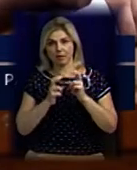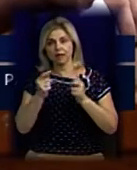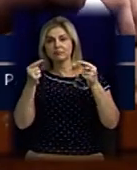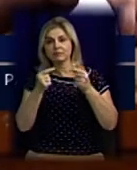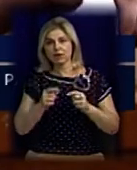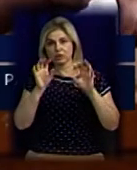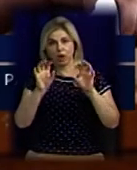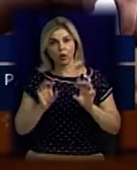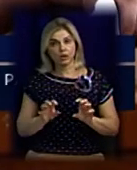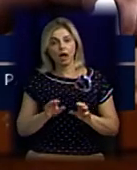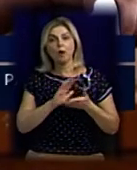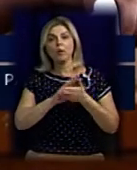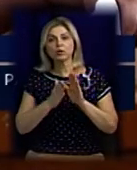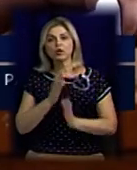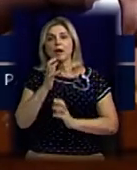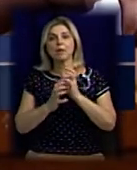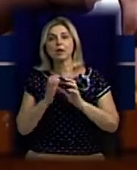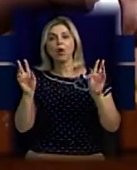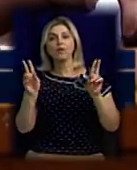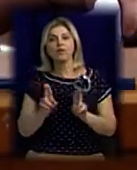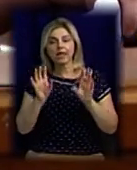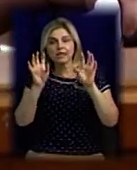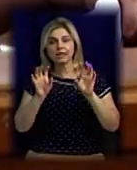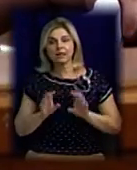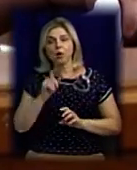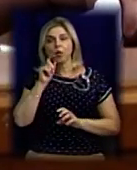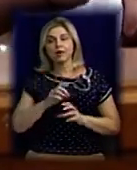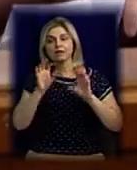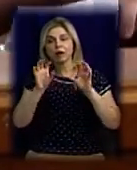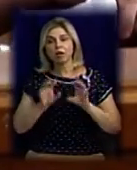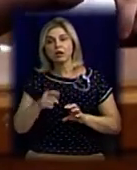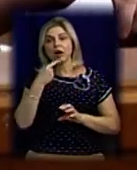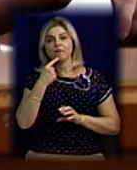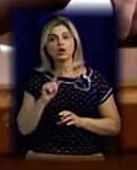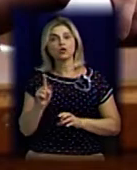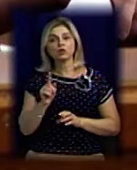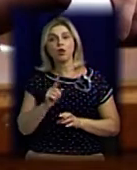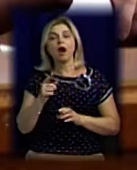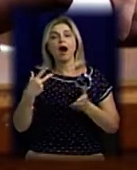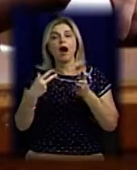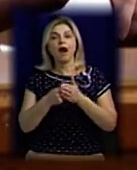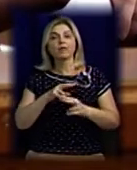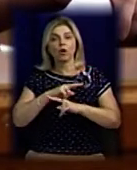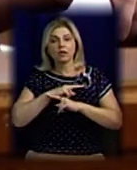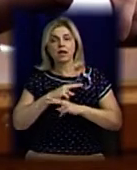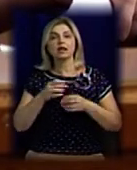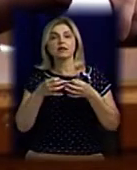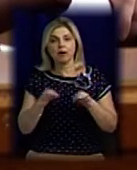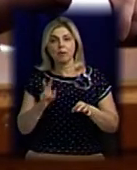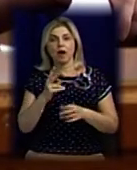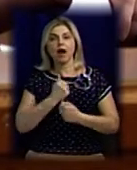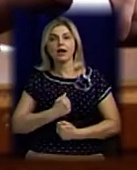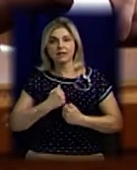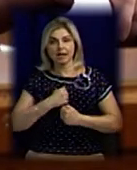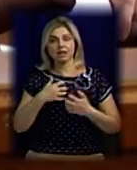законодавства. Положення міжнародної конвенції українського законодавства говорять про те, що евтаназія допустима до агресивних тварин і